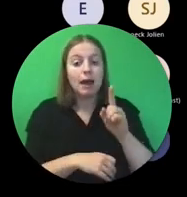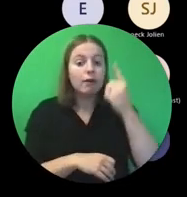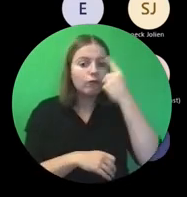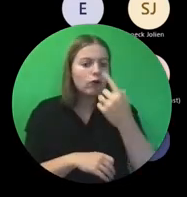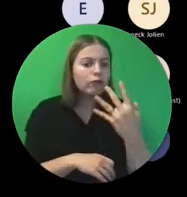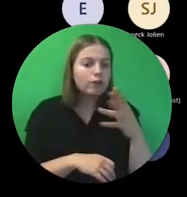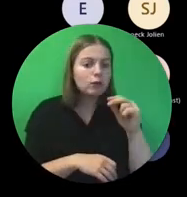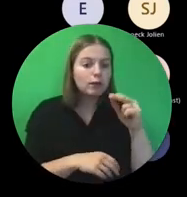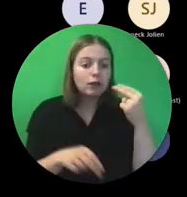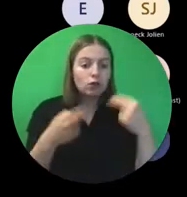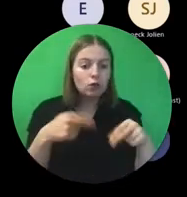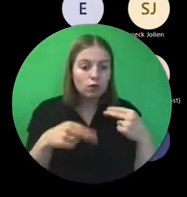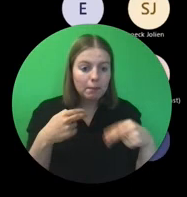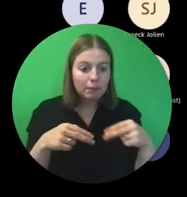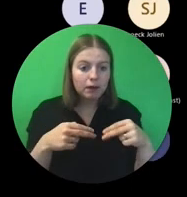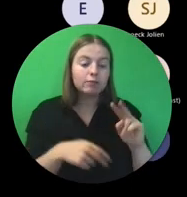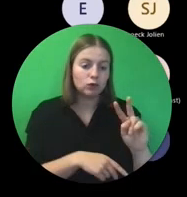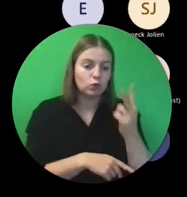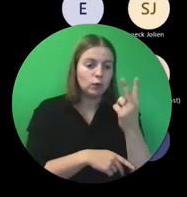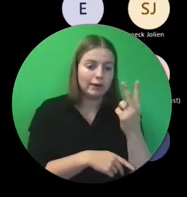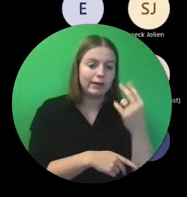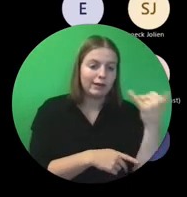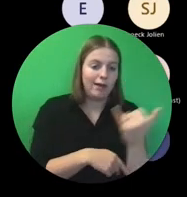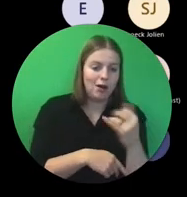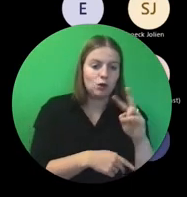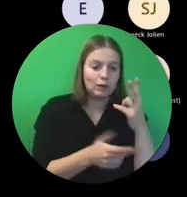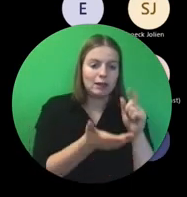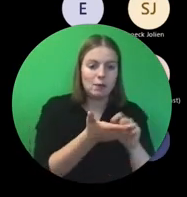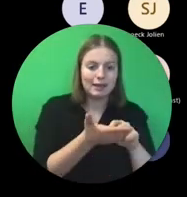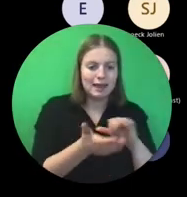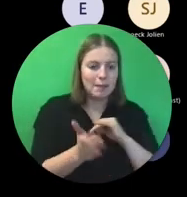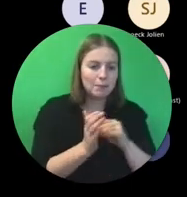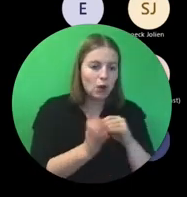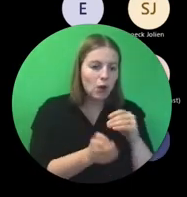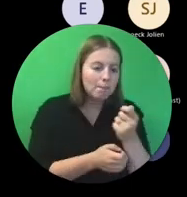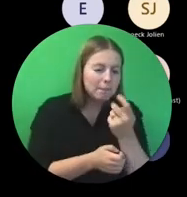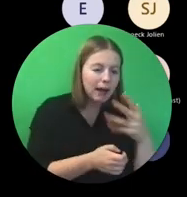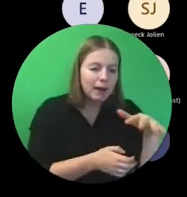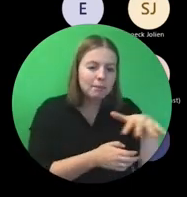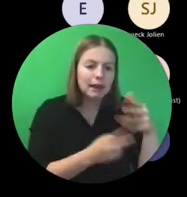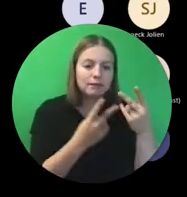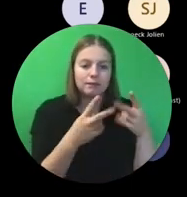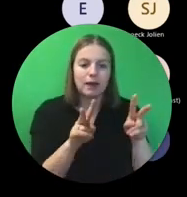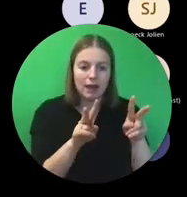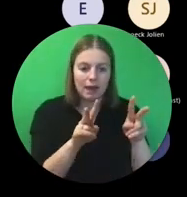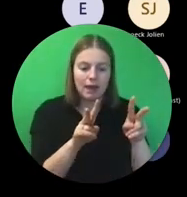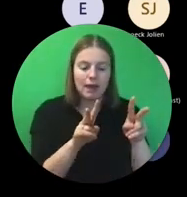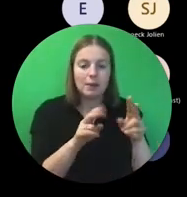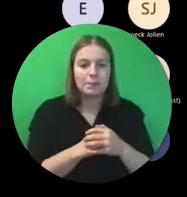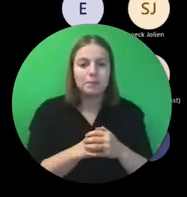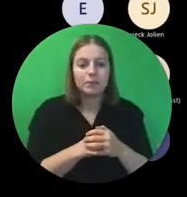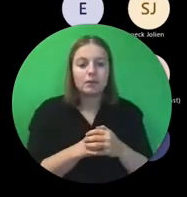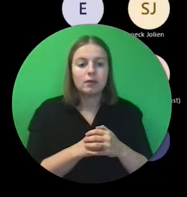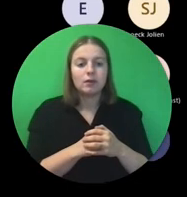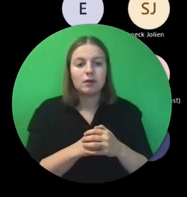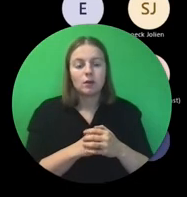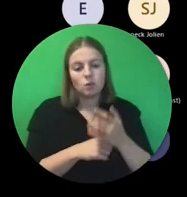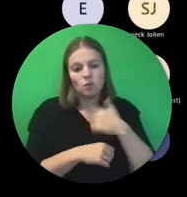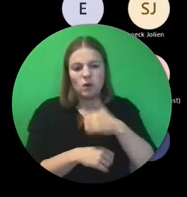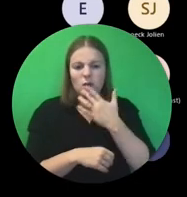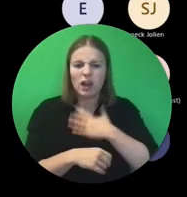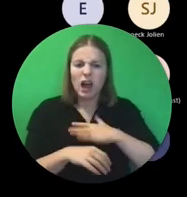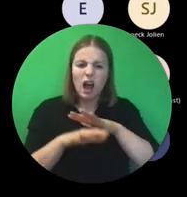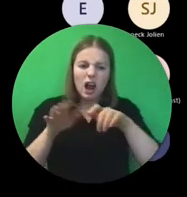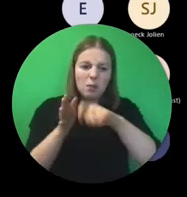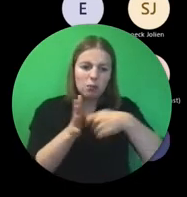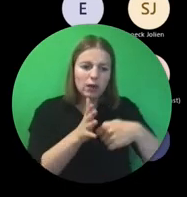24.11, dus de tweede dag, is er nog wat plaats. Dus we zouden ook graag hebben dat alle projecten toch met